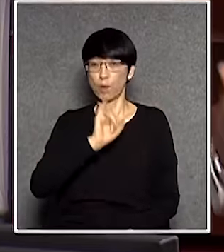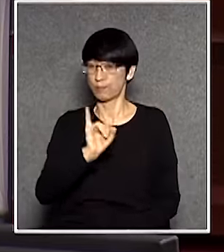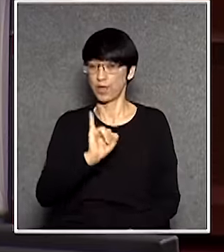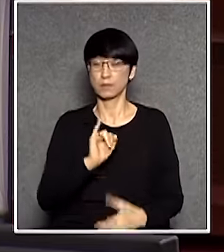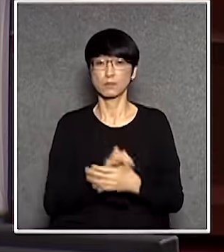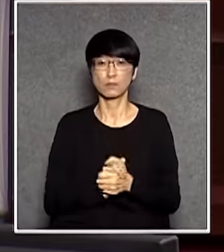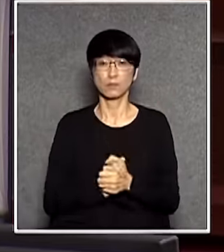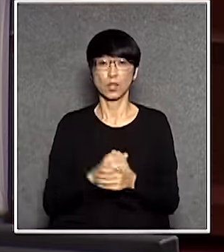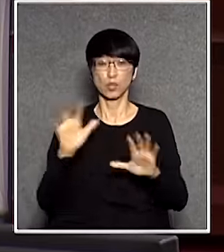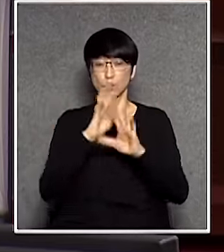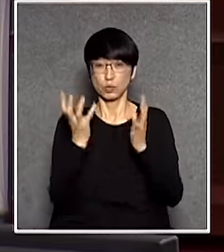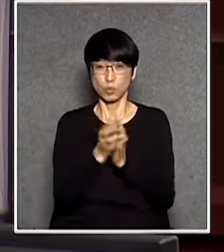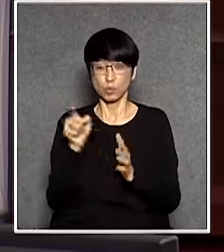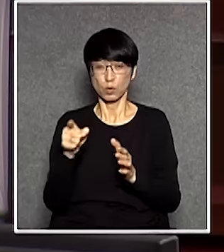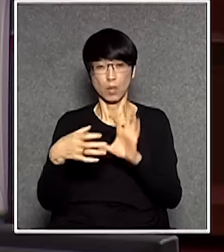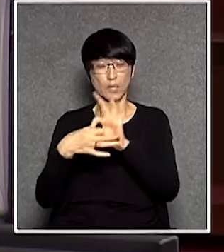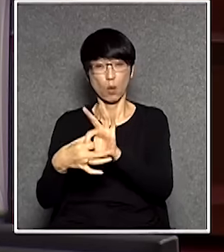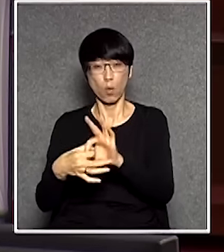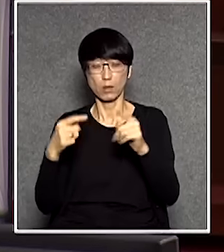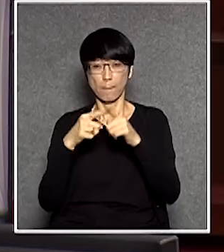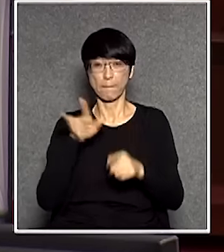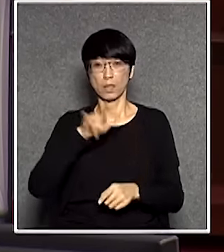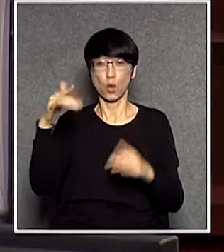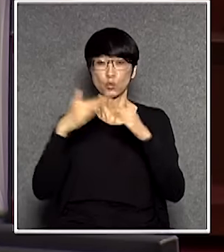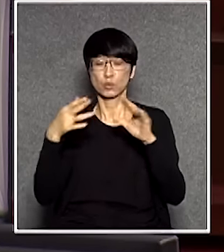所有這些東西都跟他有關跟文學處有關的